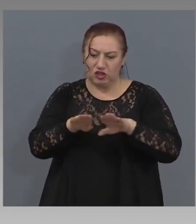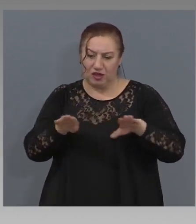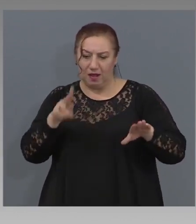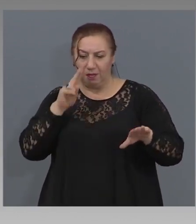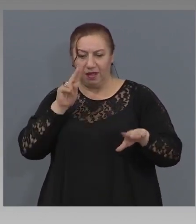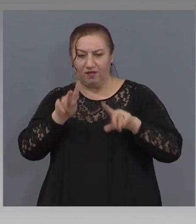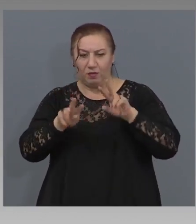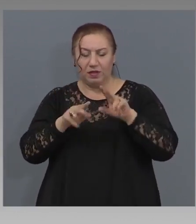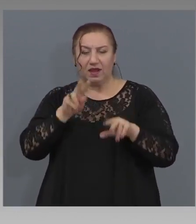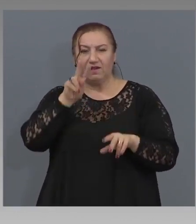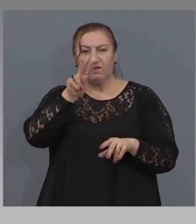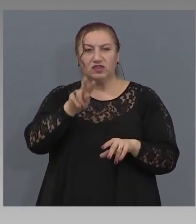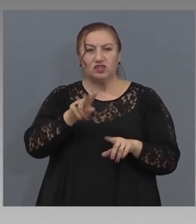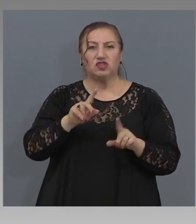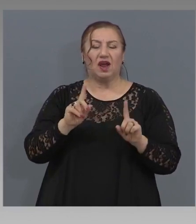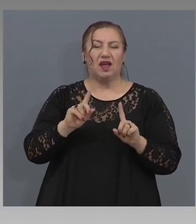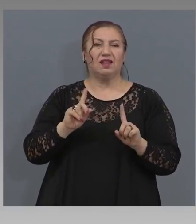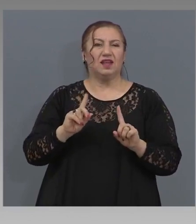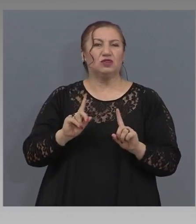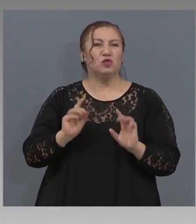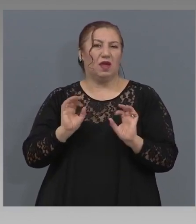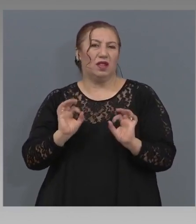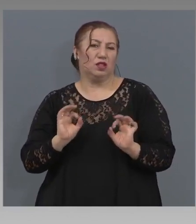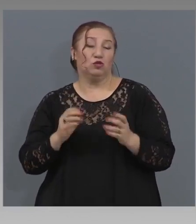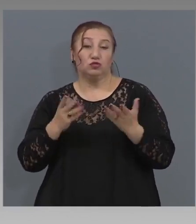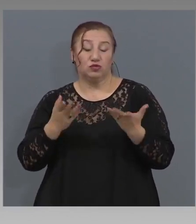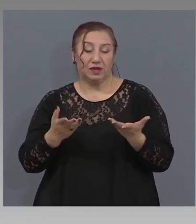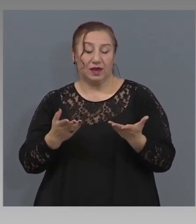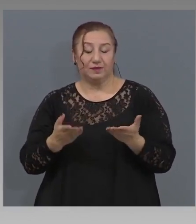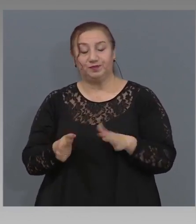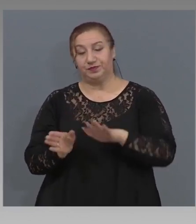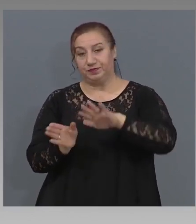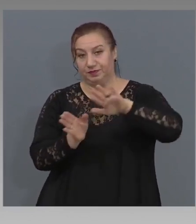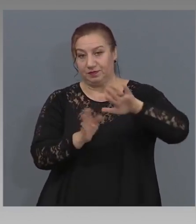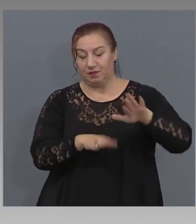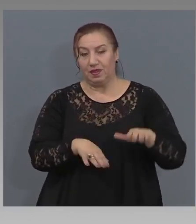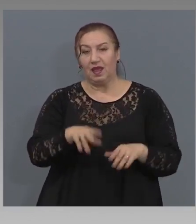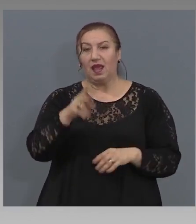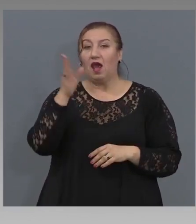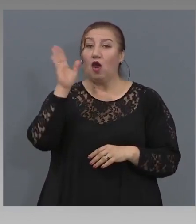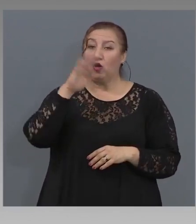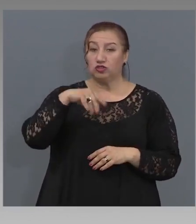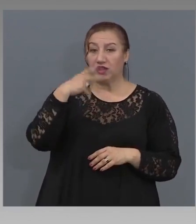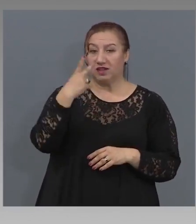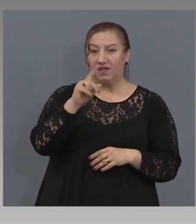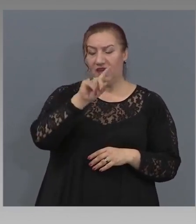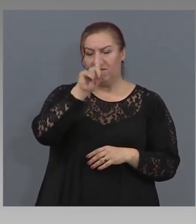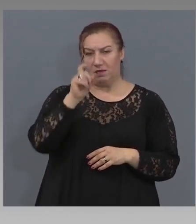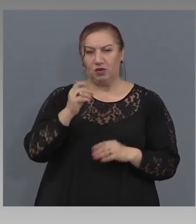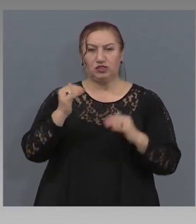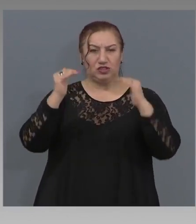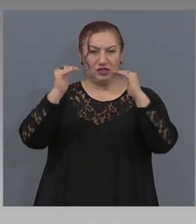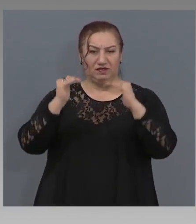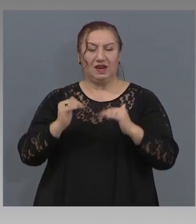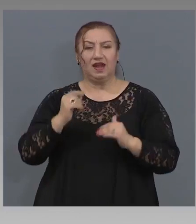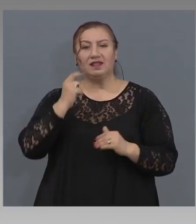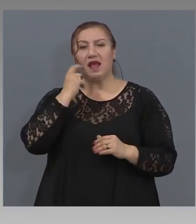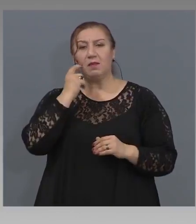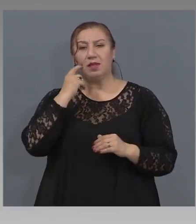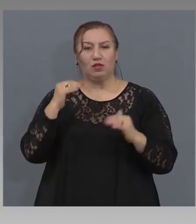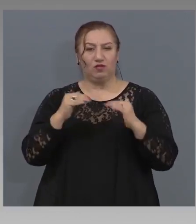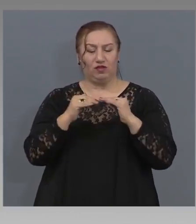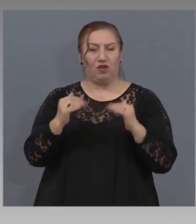говори. И два въпроса, които сега ще свали съвсем на битово ниво разговора. Единия към